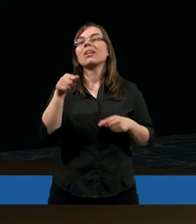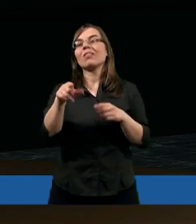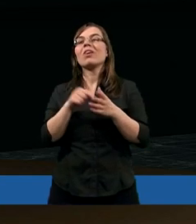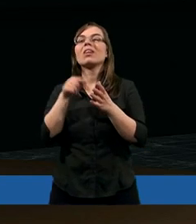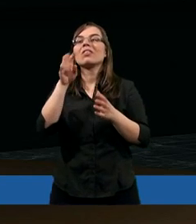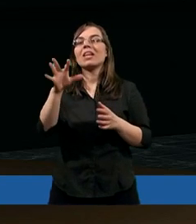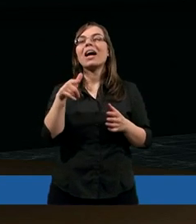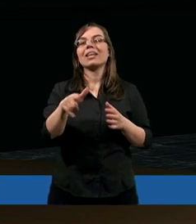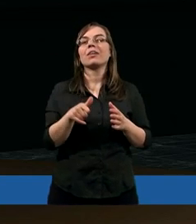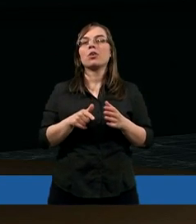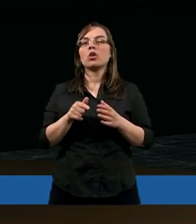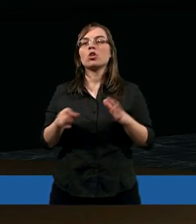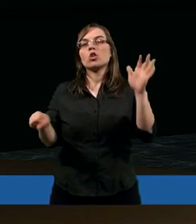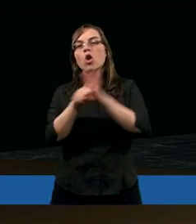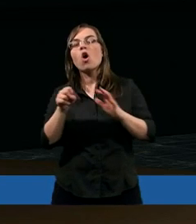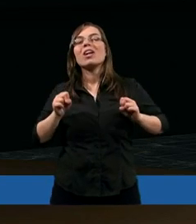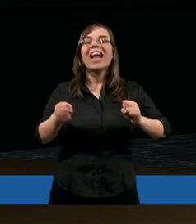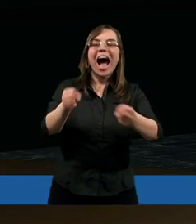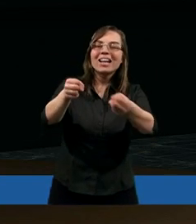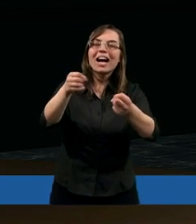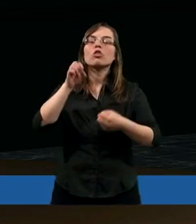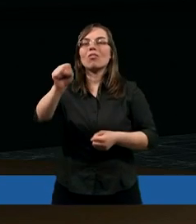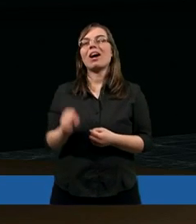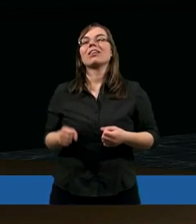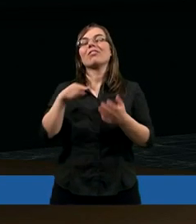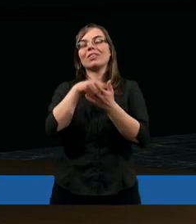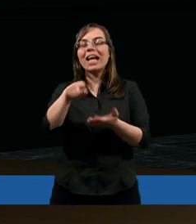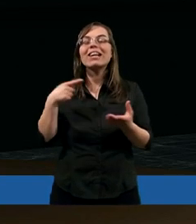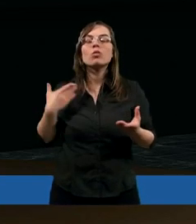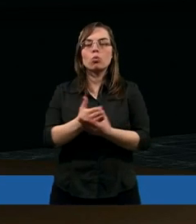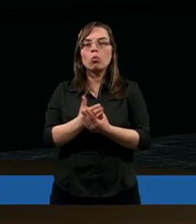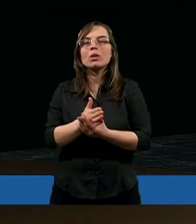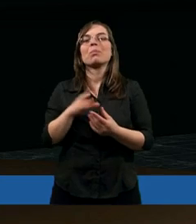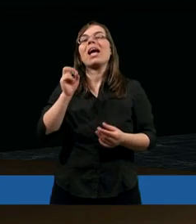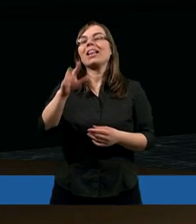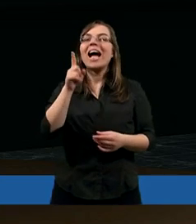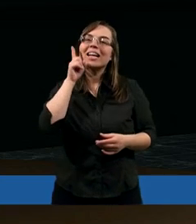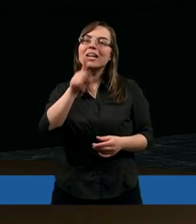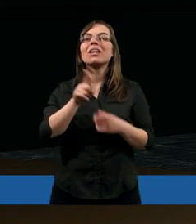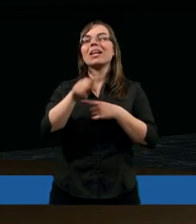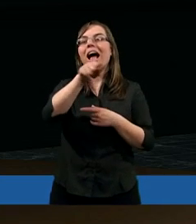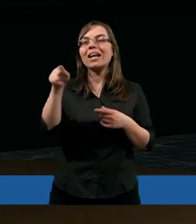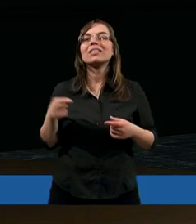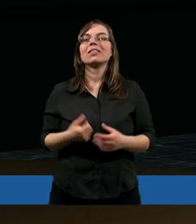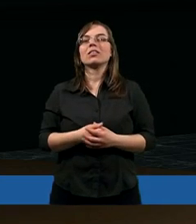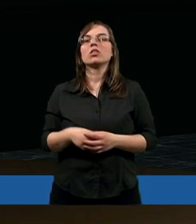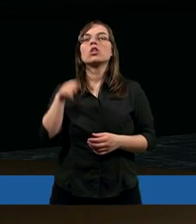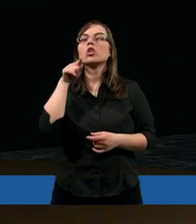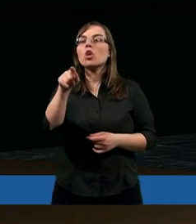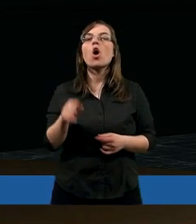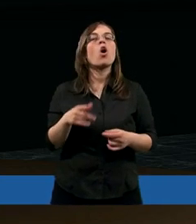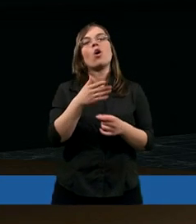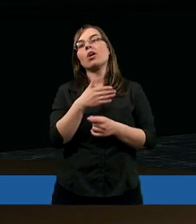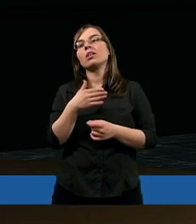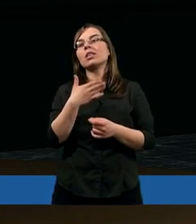wszelką chęć do zaangażowania w tej służbie i tak naprawdę dla niej to